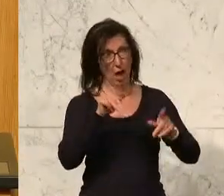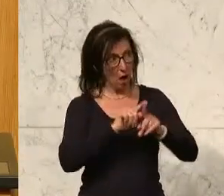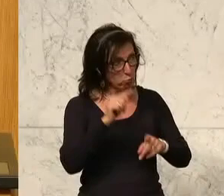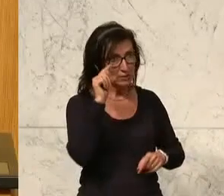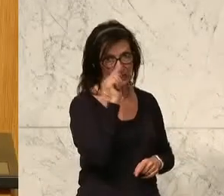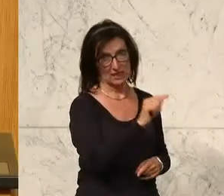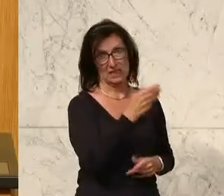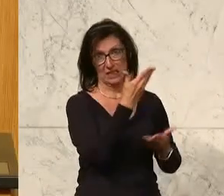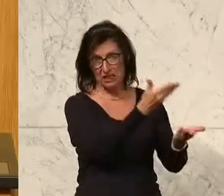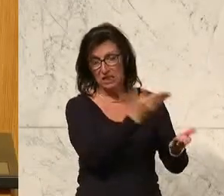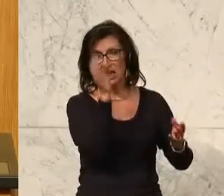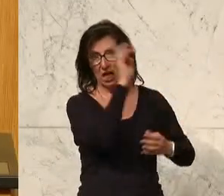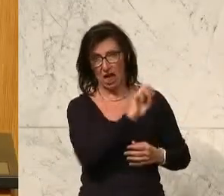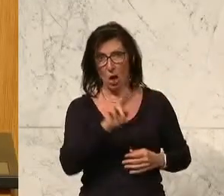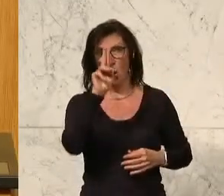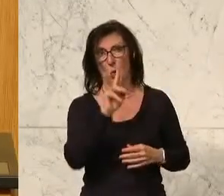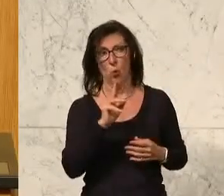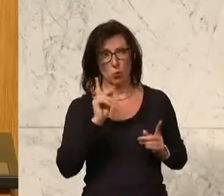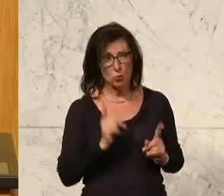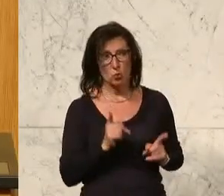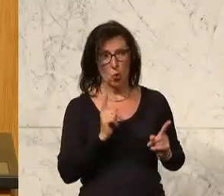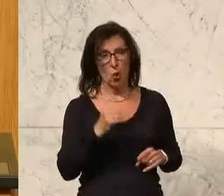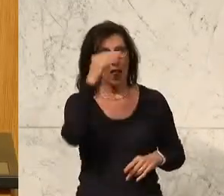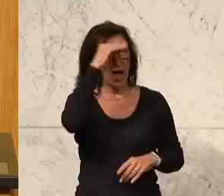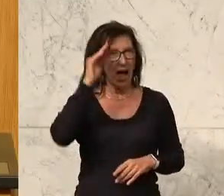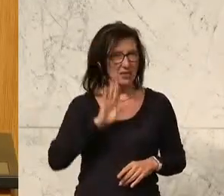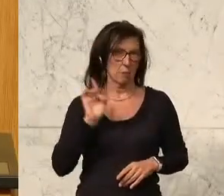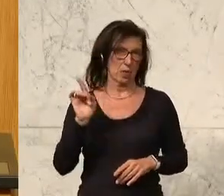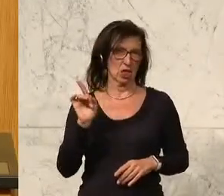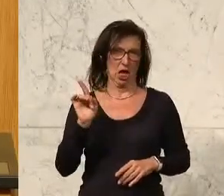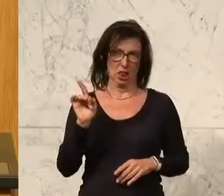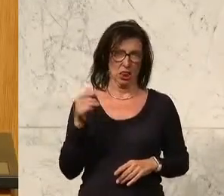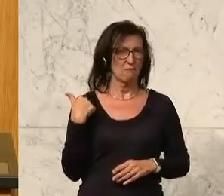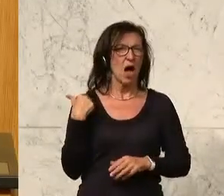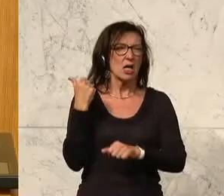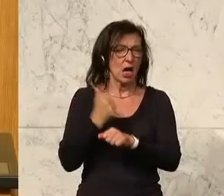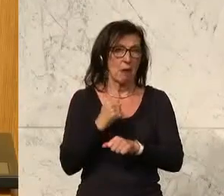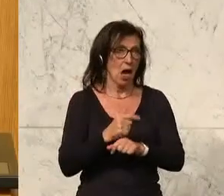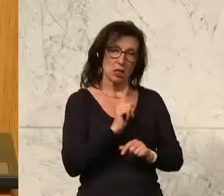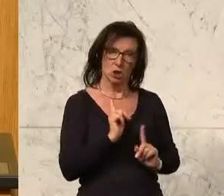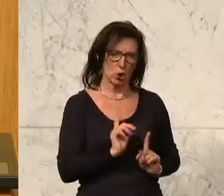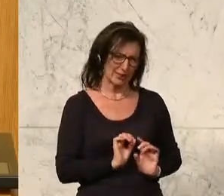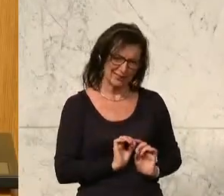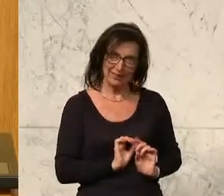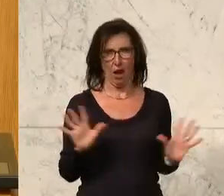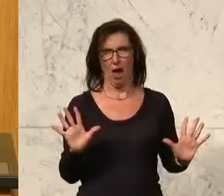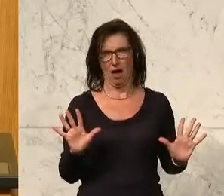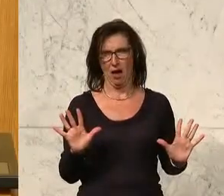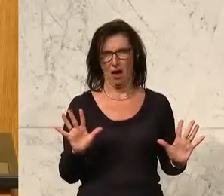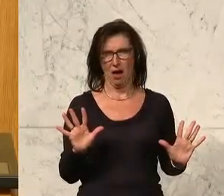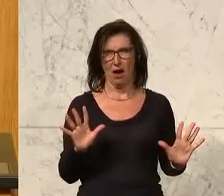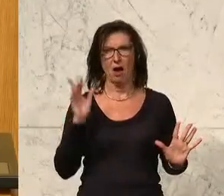von der Europäischen Union, hier auch einmal Aserbaidschan für das, was hier getan worden ist, deutlich, und zwar ganz deutlich, auch zu